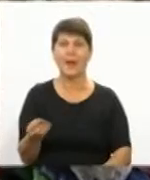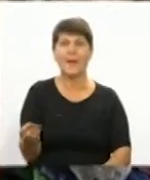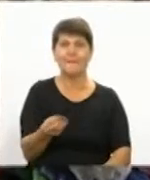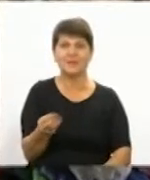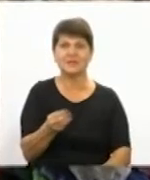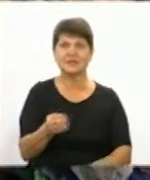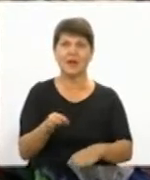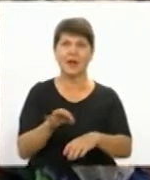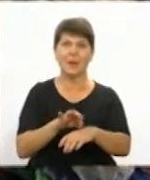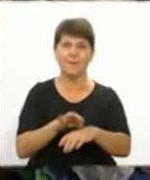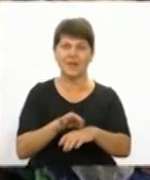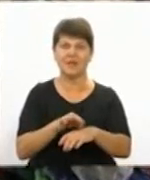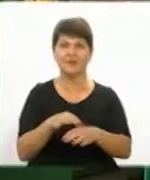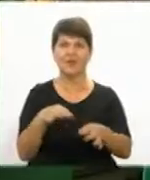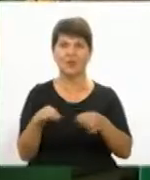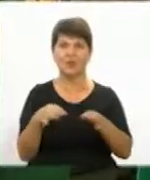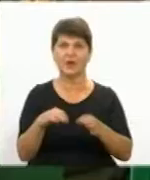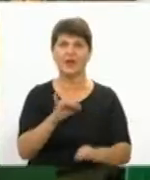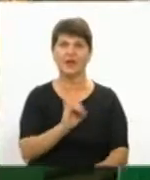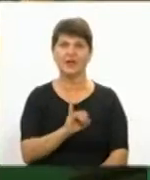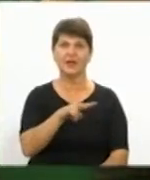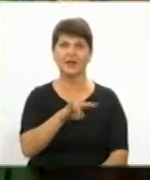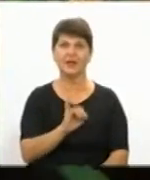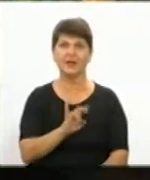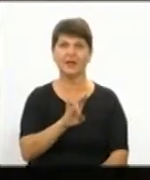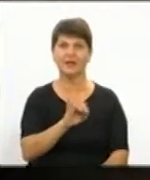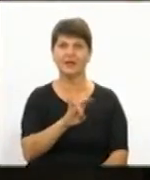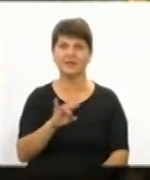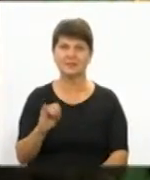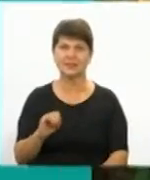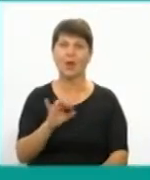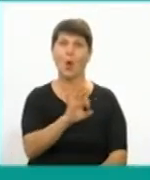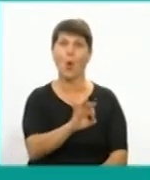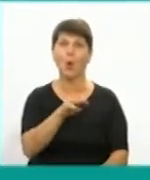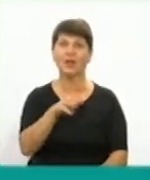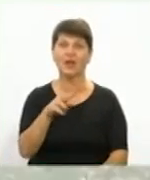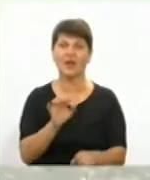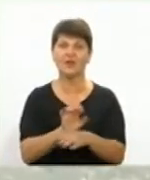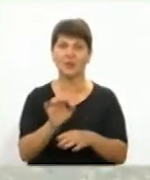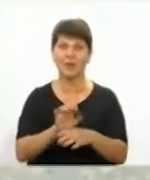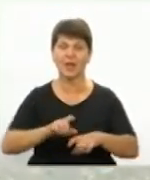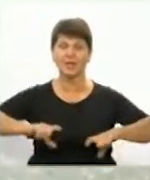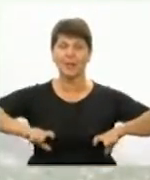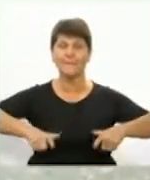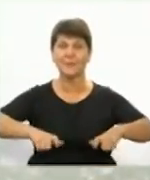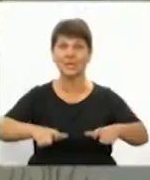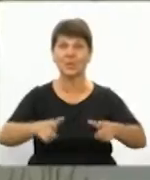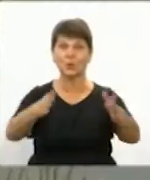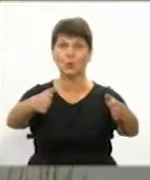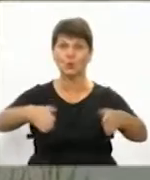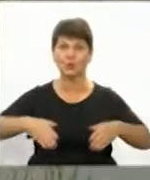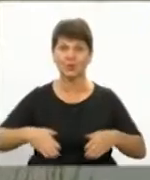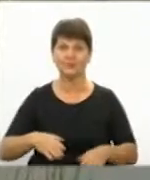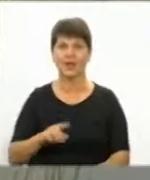поліетилену. З таких складників Вілінецькій ОТГ почали виробляти тротуарну плитку. З 1 листопада на водоймах Вінничини